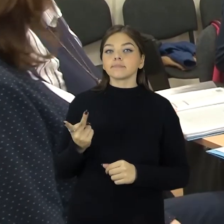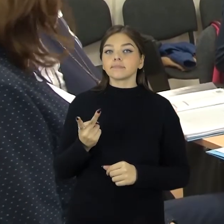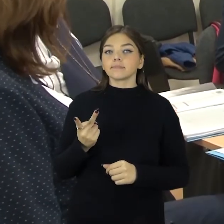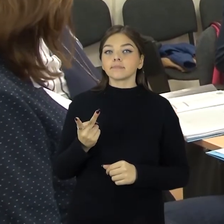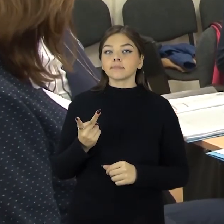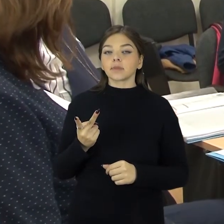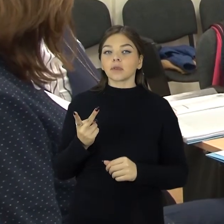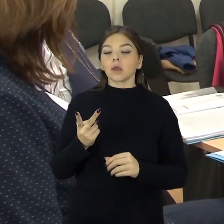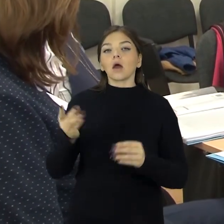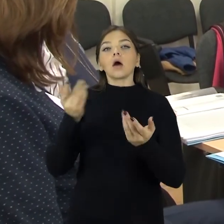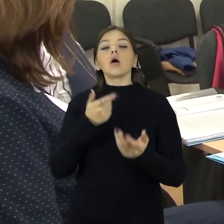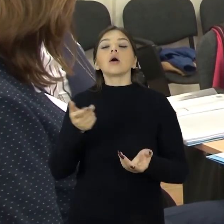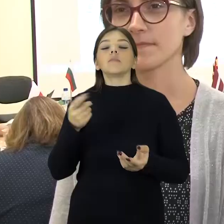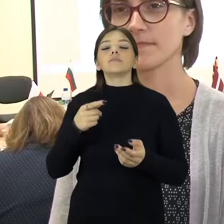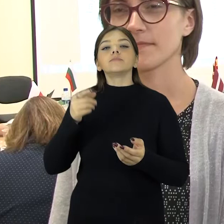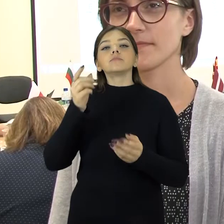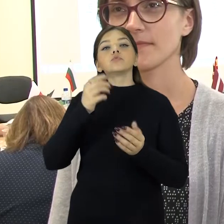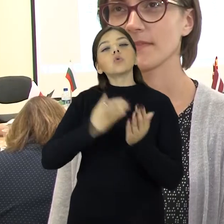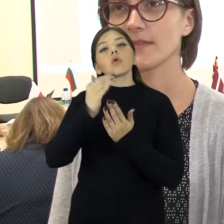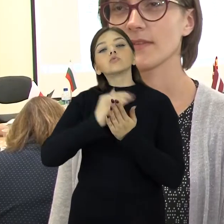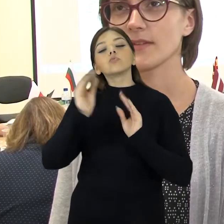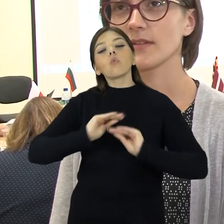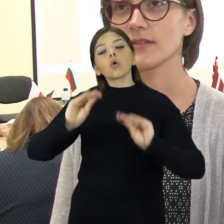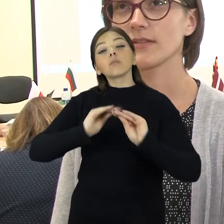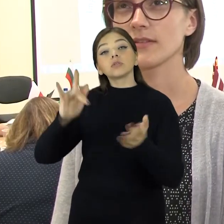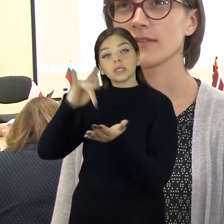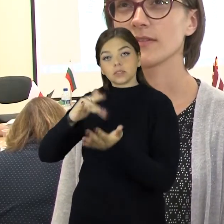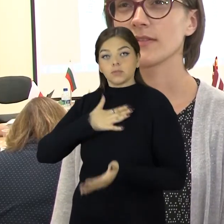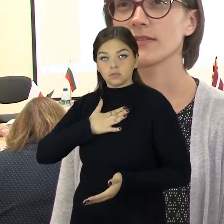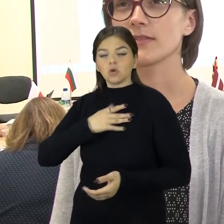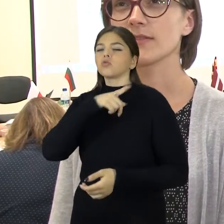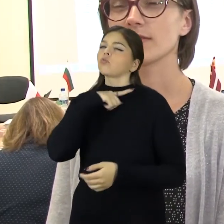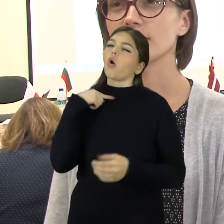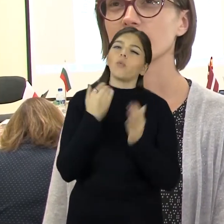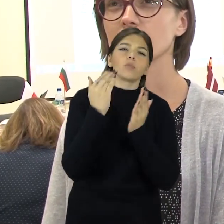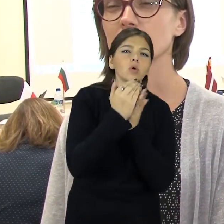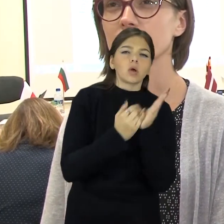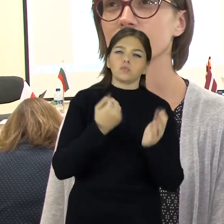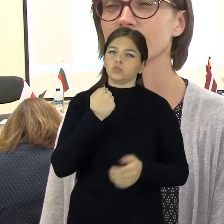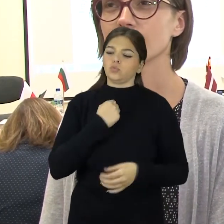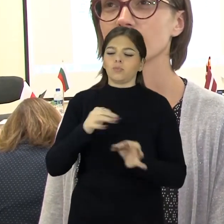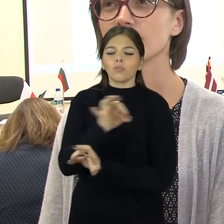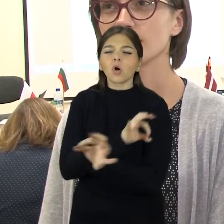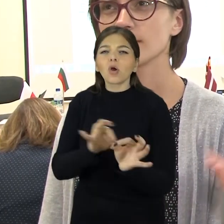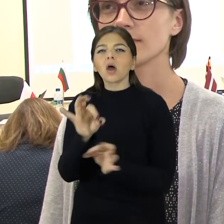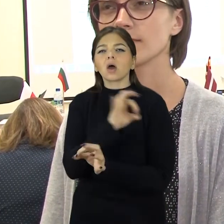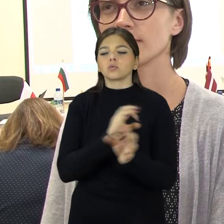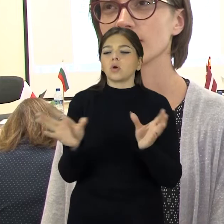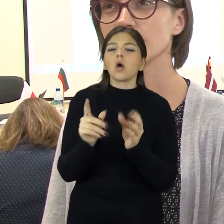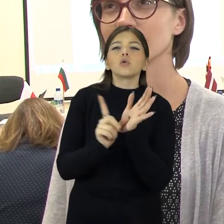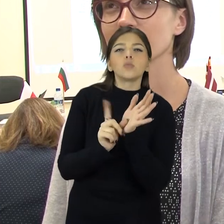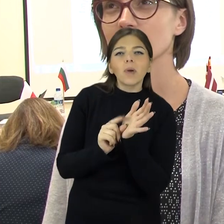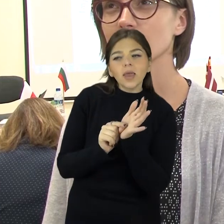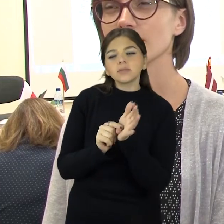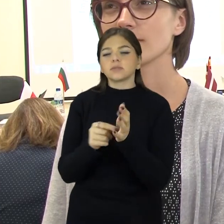mokymo centras, taip mes turime daug visokių programų ir projektų irgi su